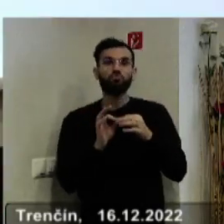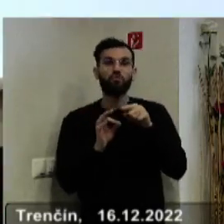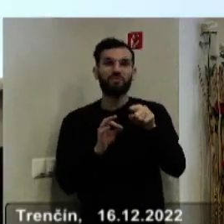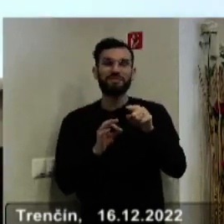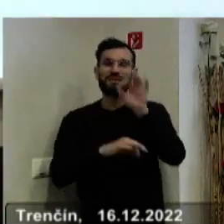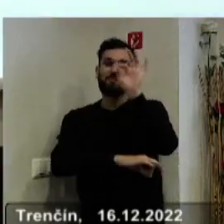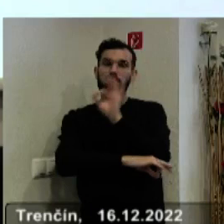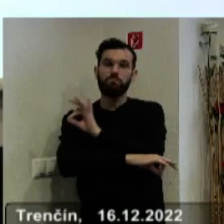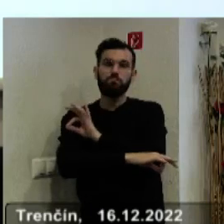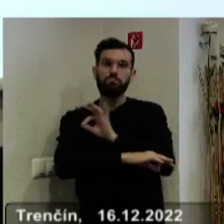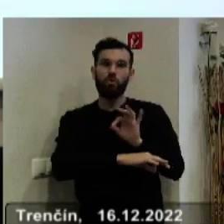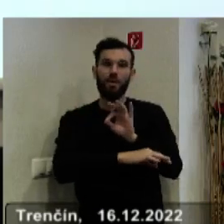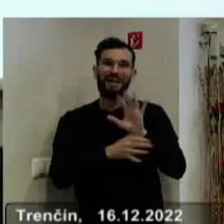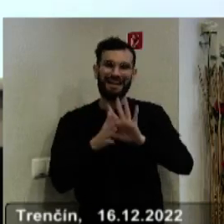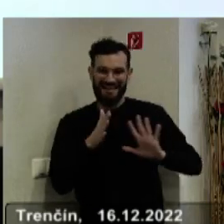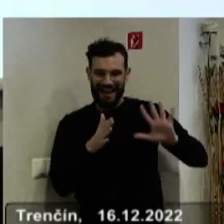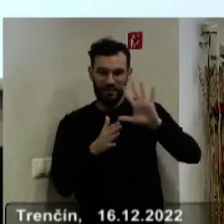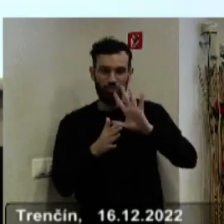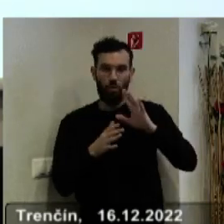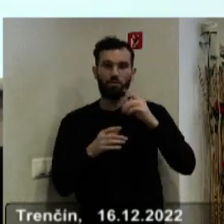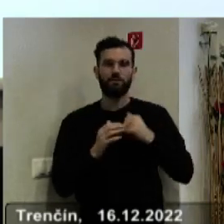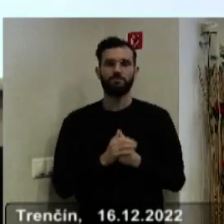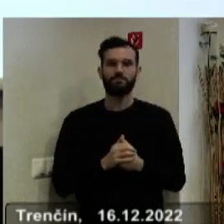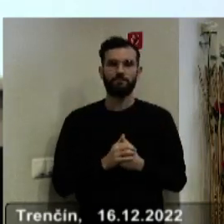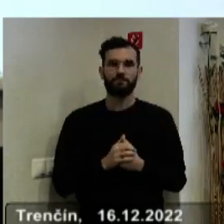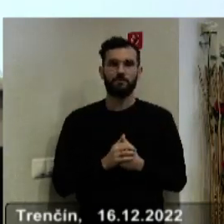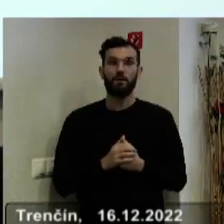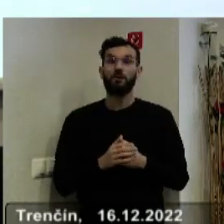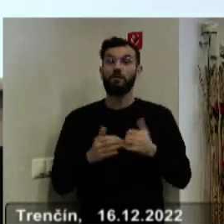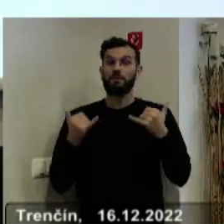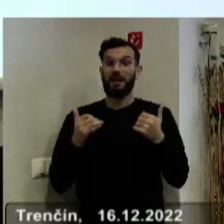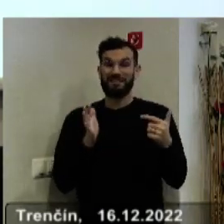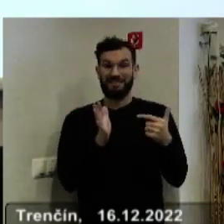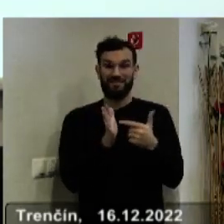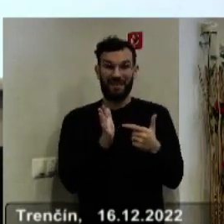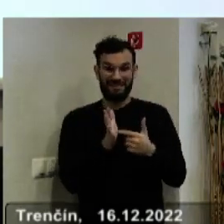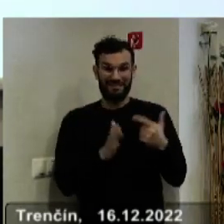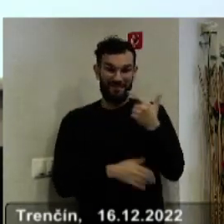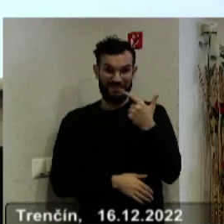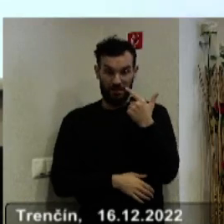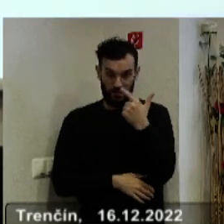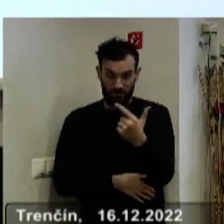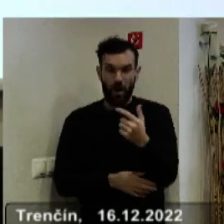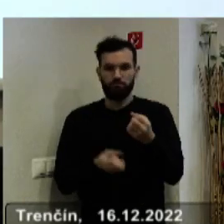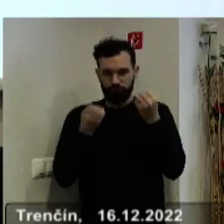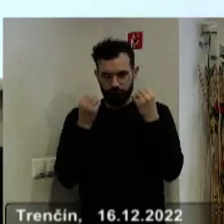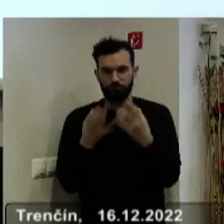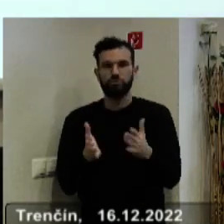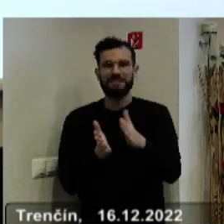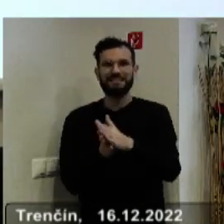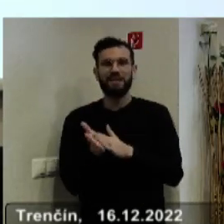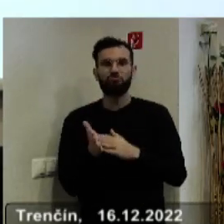operačný program a integrovanú infraštruktúru. V roku 2022 bola spustená